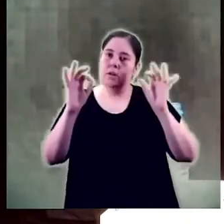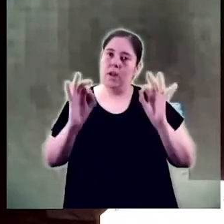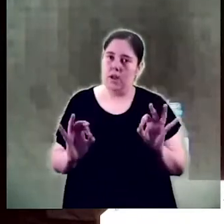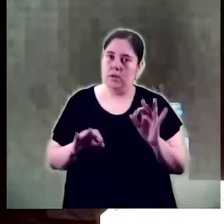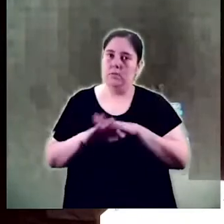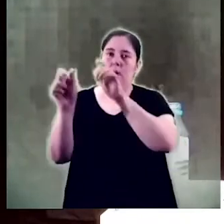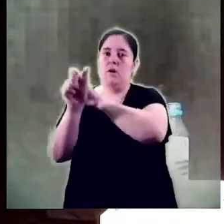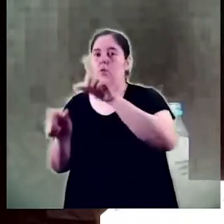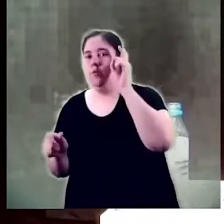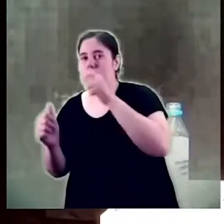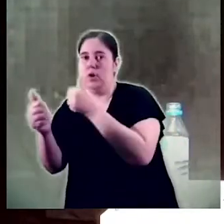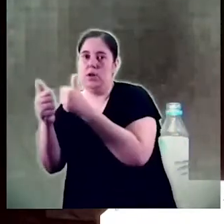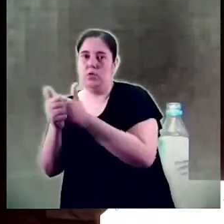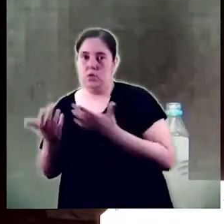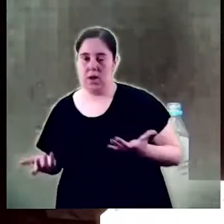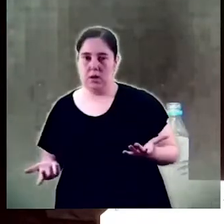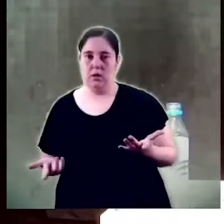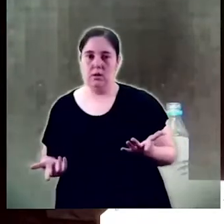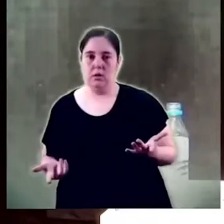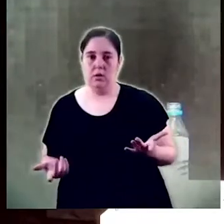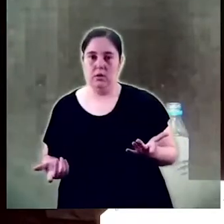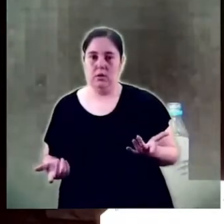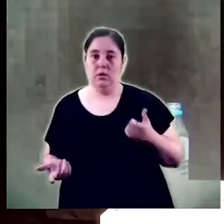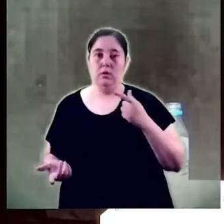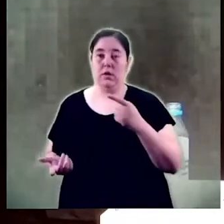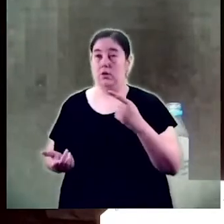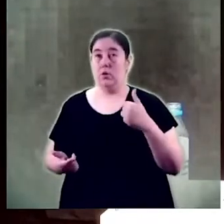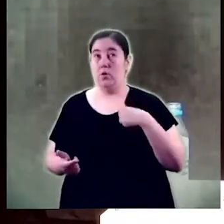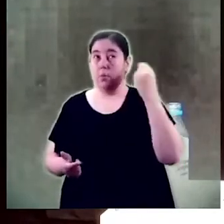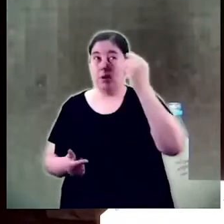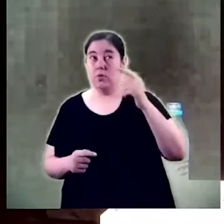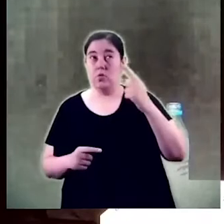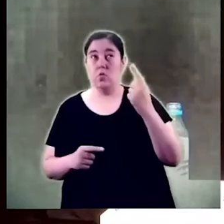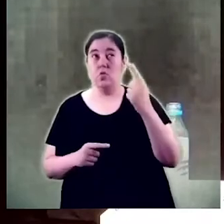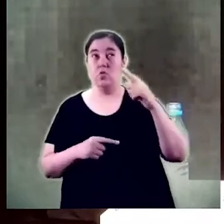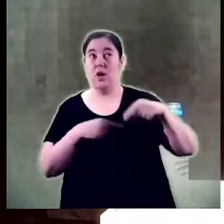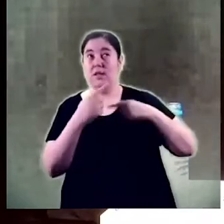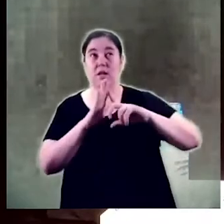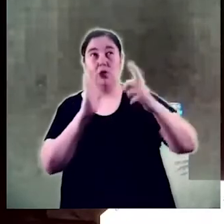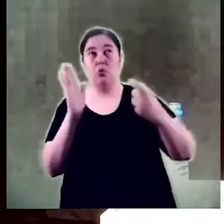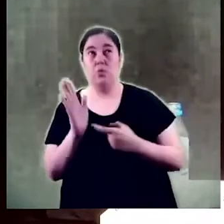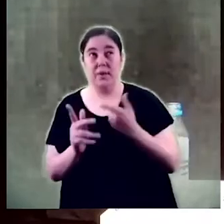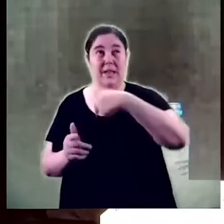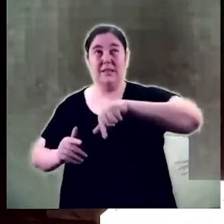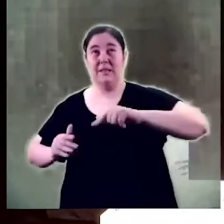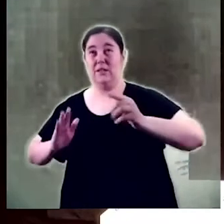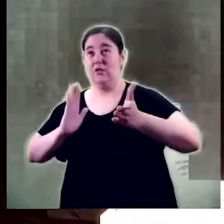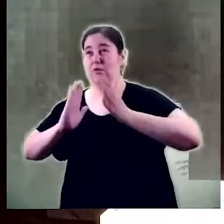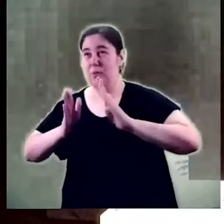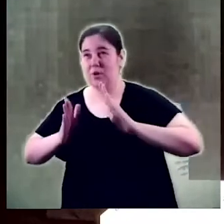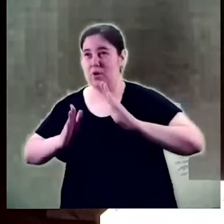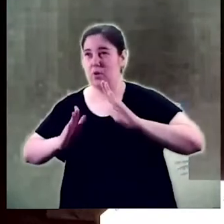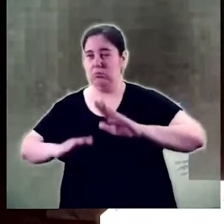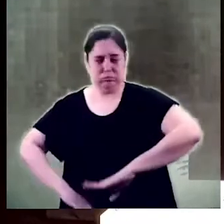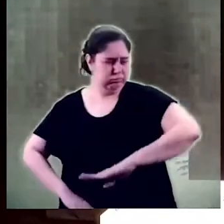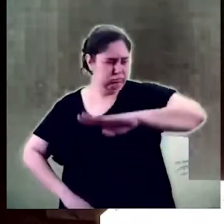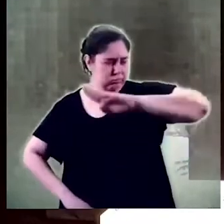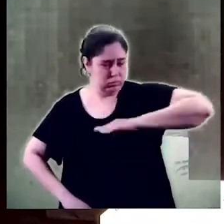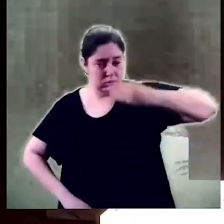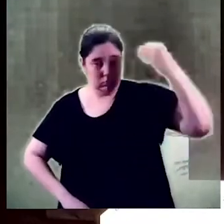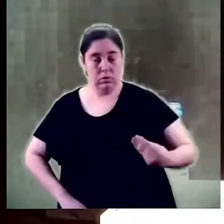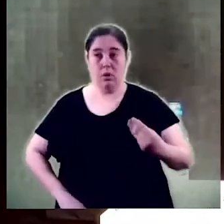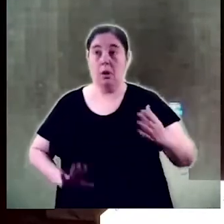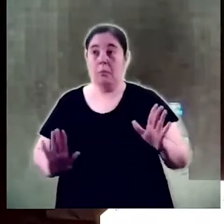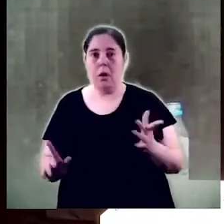i ha castigat amb molta duresa com a mínim una generació sencera amb una formació i preparació excel·lents i que no